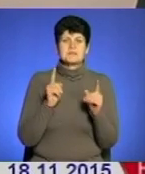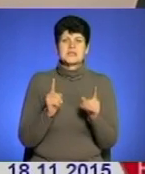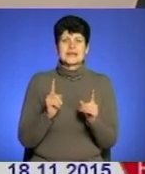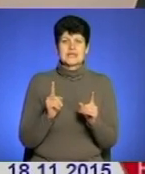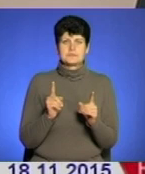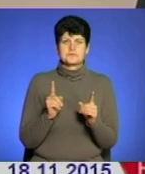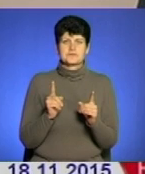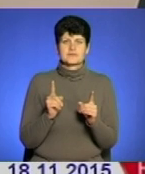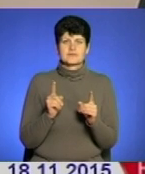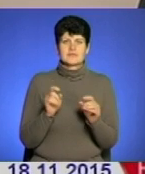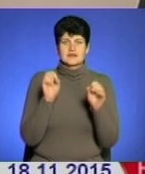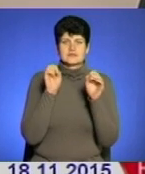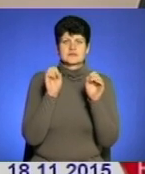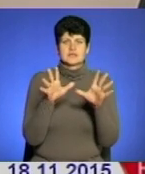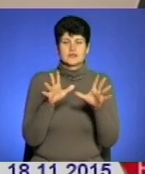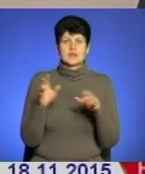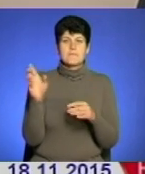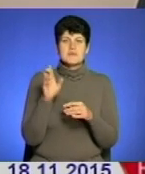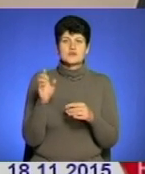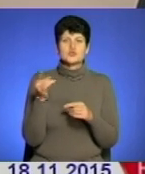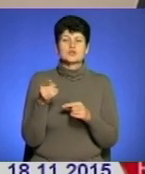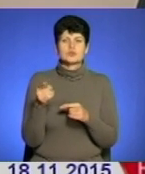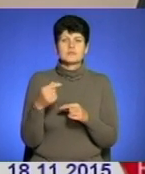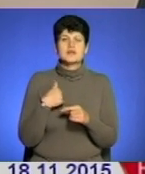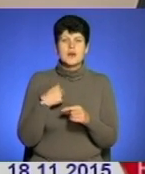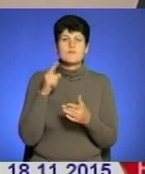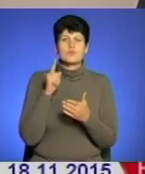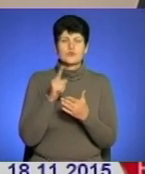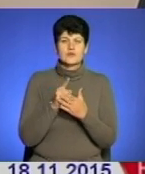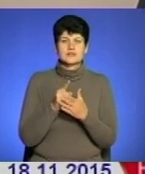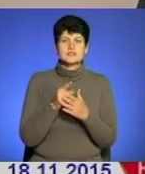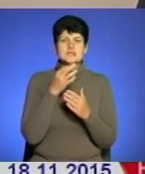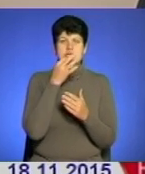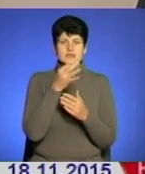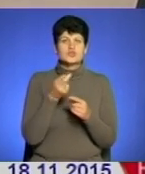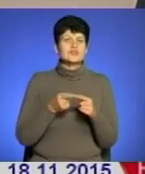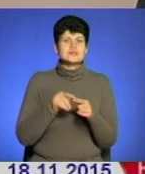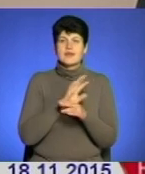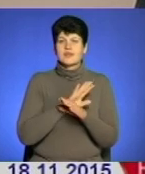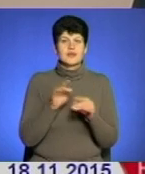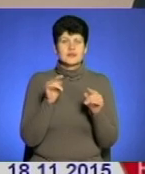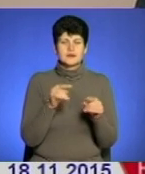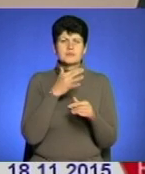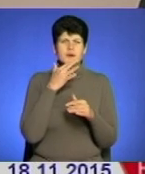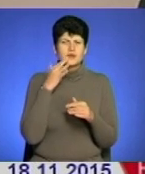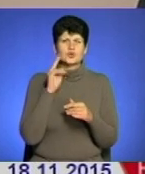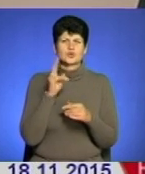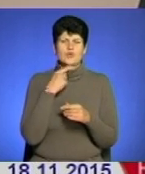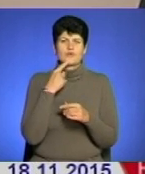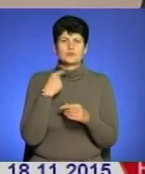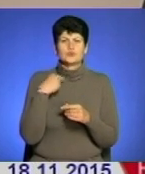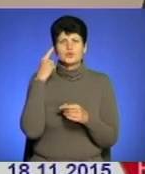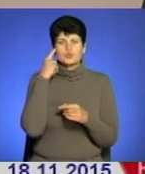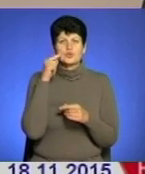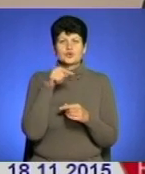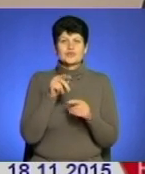як то кажуть, злити Березовицю Тернопіль. Але я повинен запевнити їм, що це не так. Навіть дуже багато хто говорить, бо всі думають, що